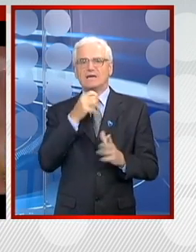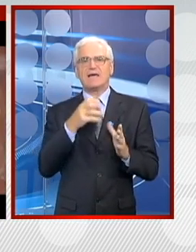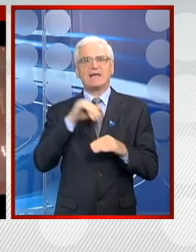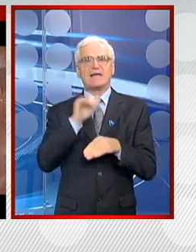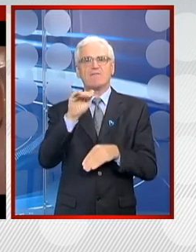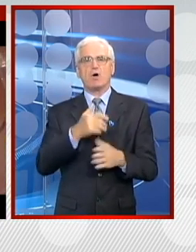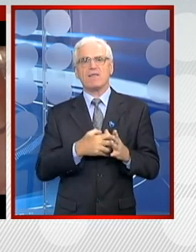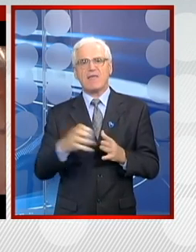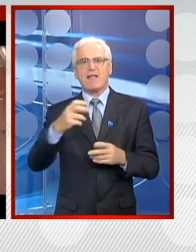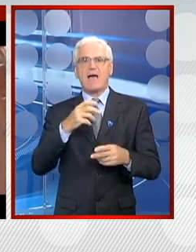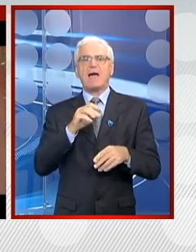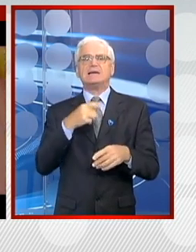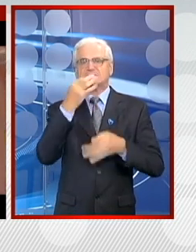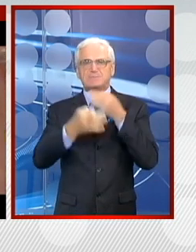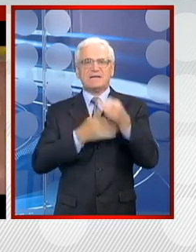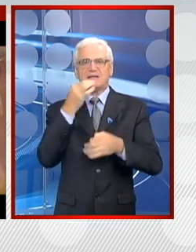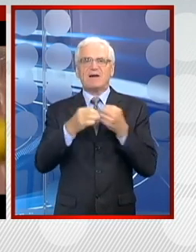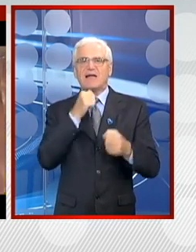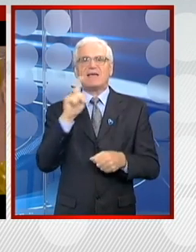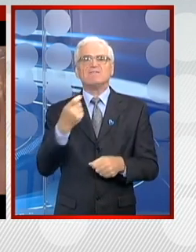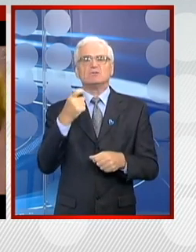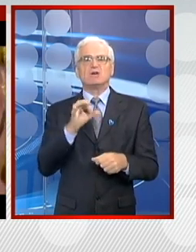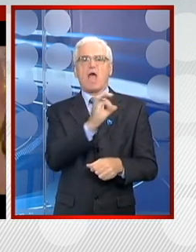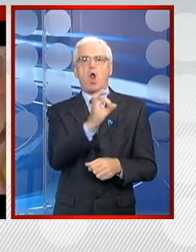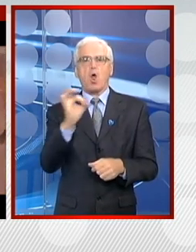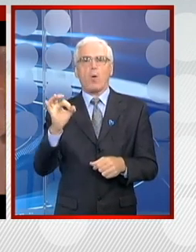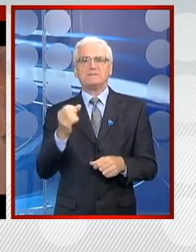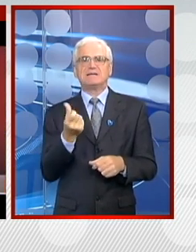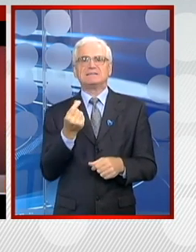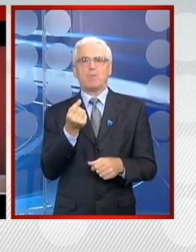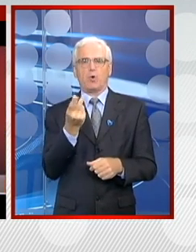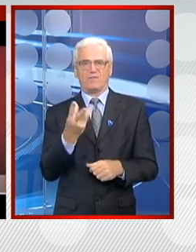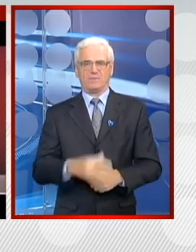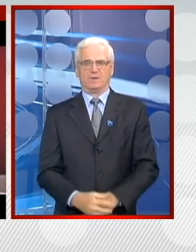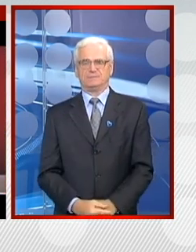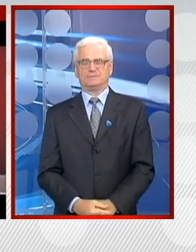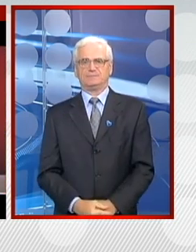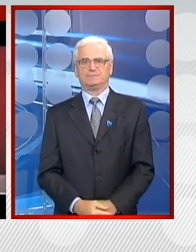i najavio dalja poligrepska testiranja i veštačenje loptica.